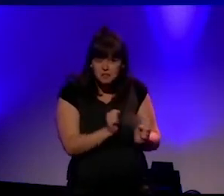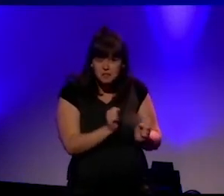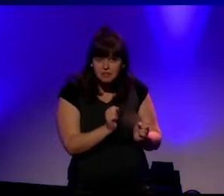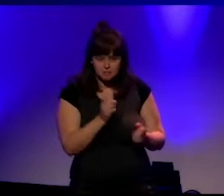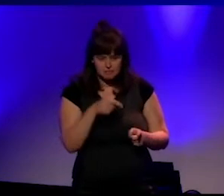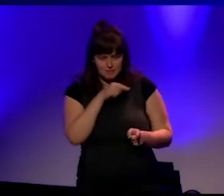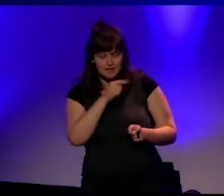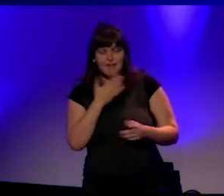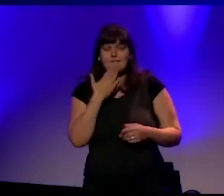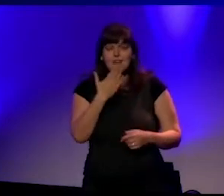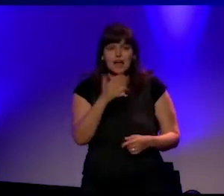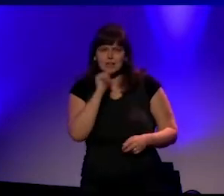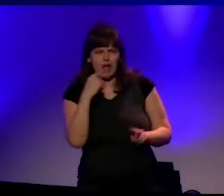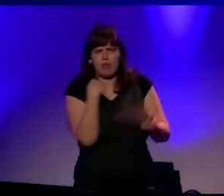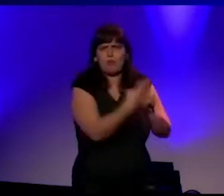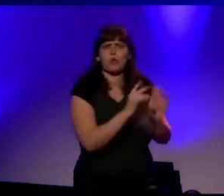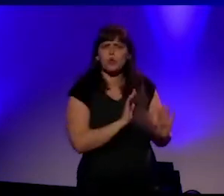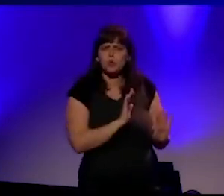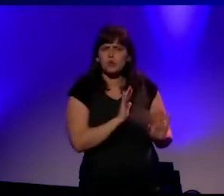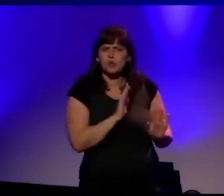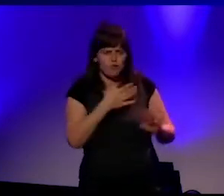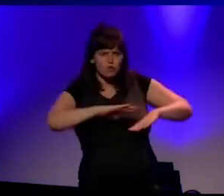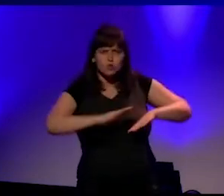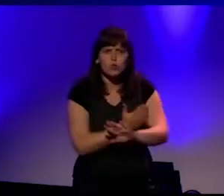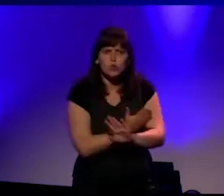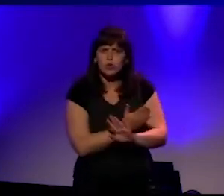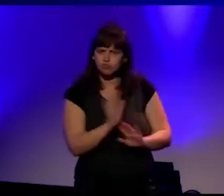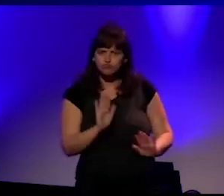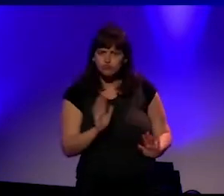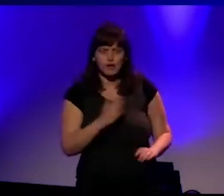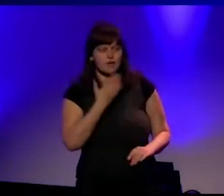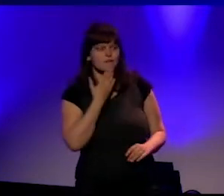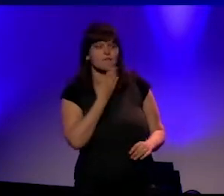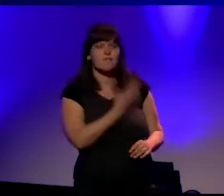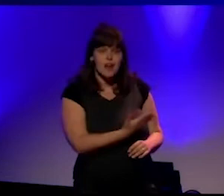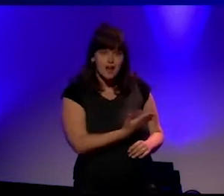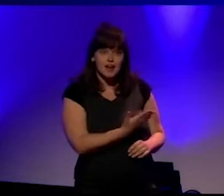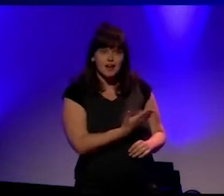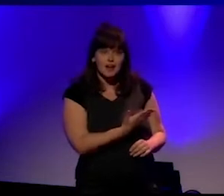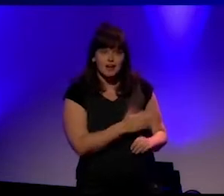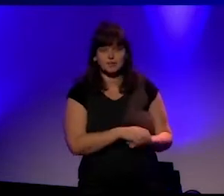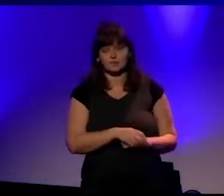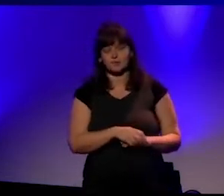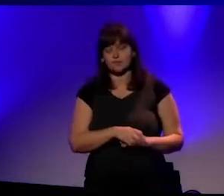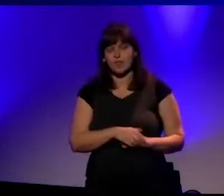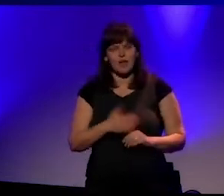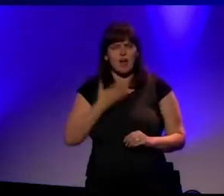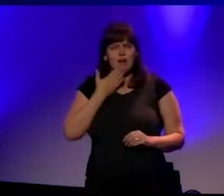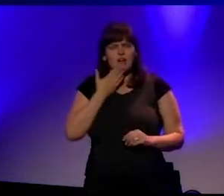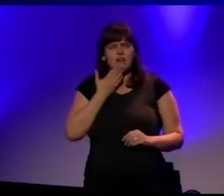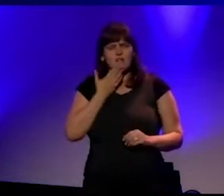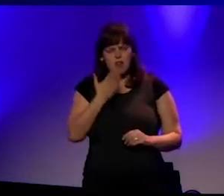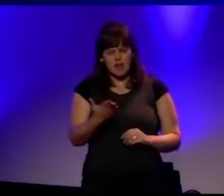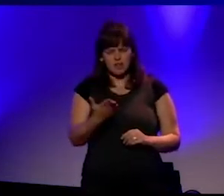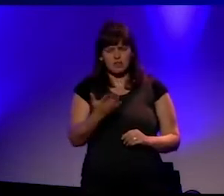Geen antwoord. Geen daad. Het was een vraag. En met die vraag wou ik niet voorbij